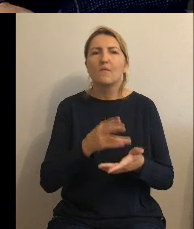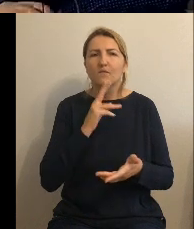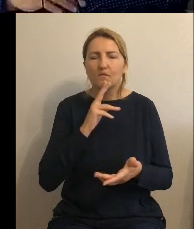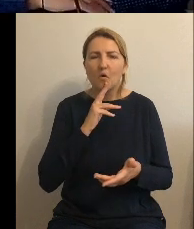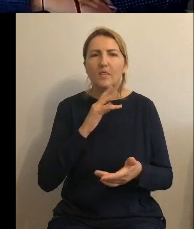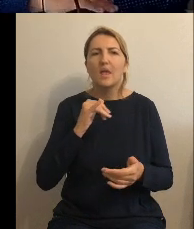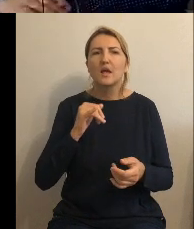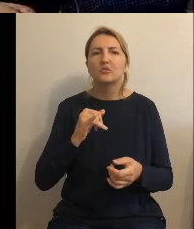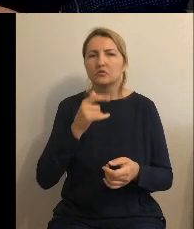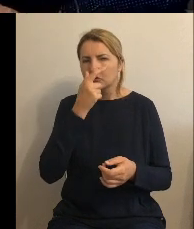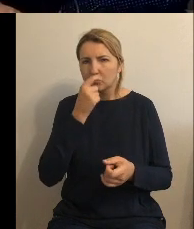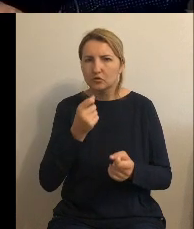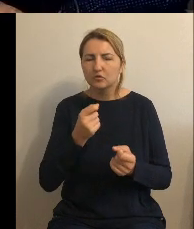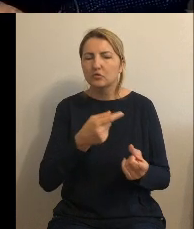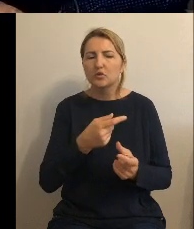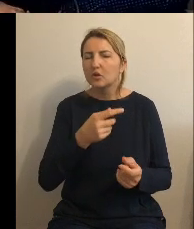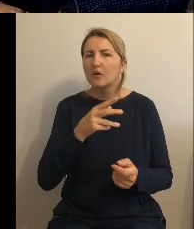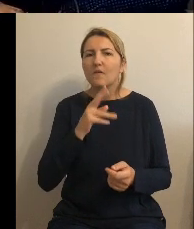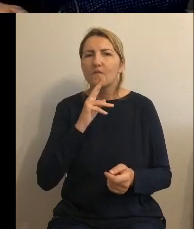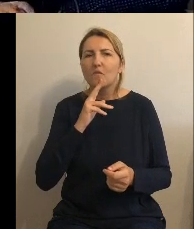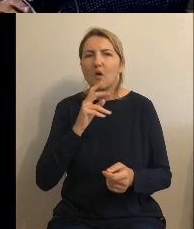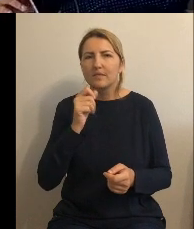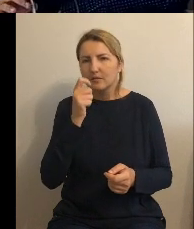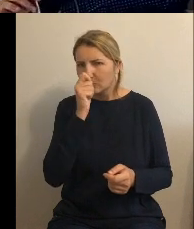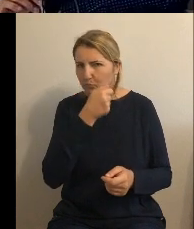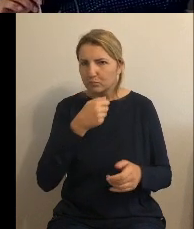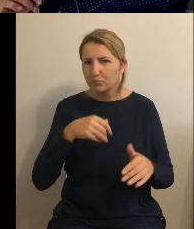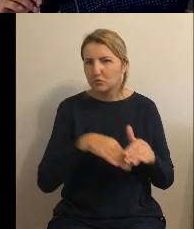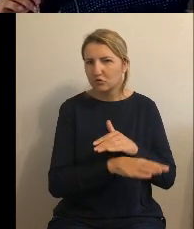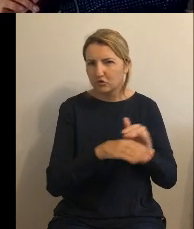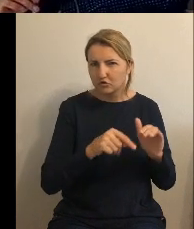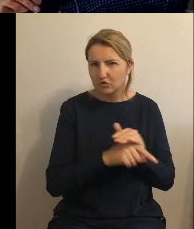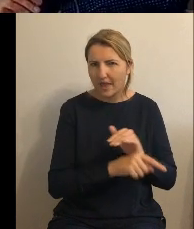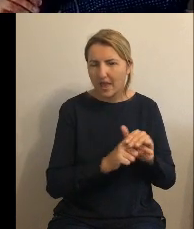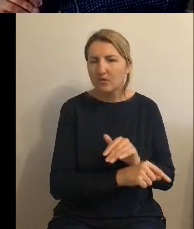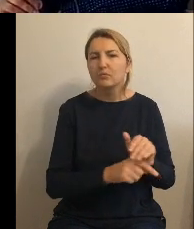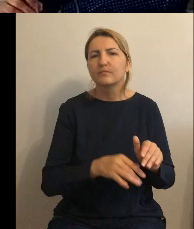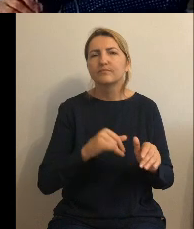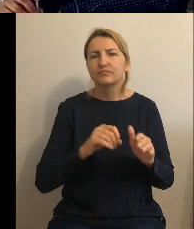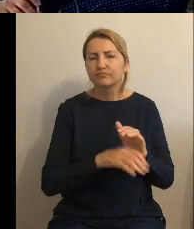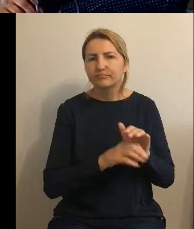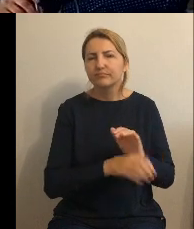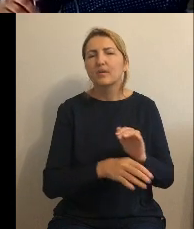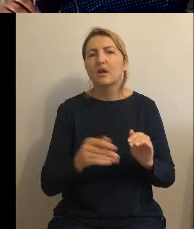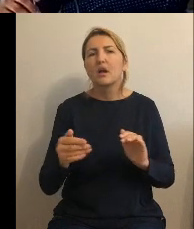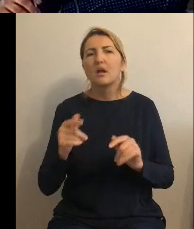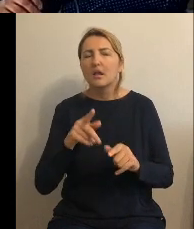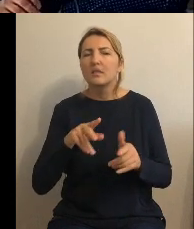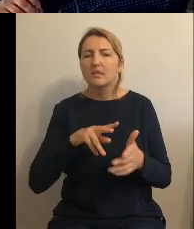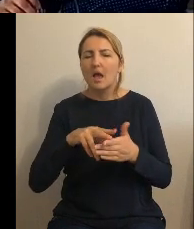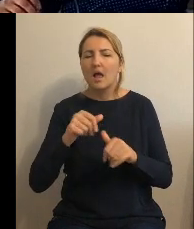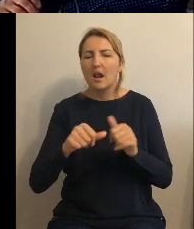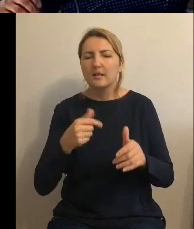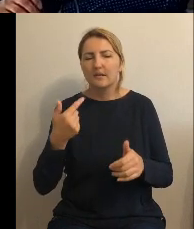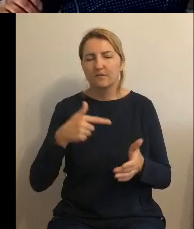nowej taryfy obowiązującej na terenie gminy Gruta w latach 2021 2024